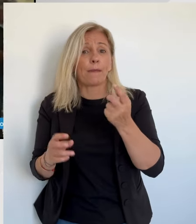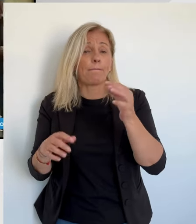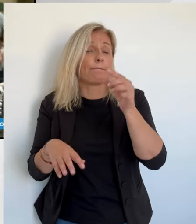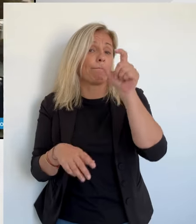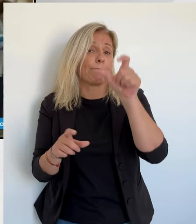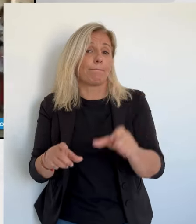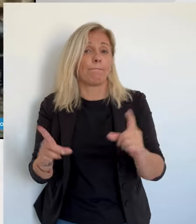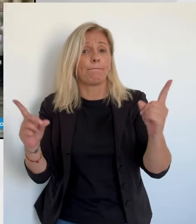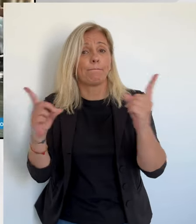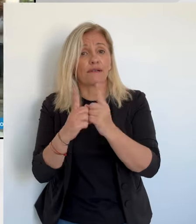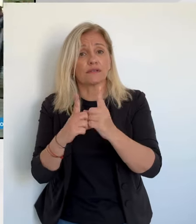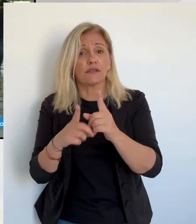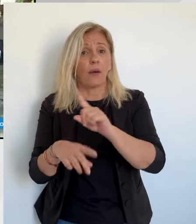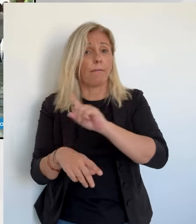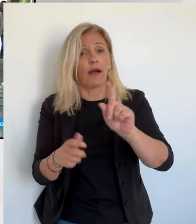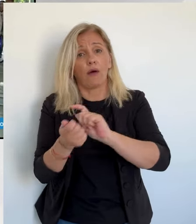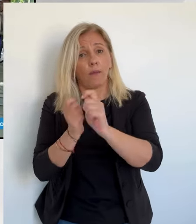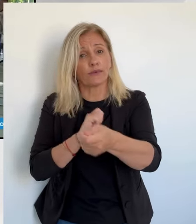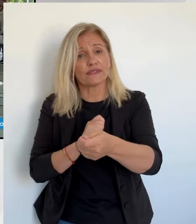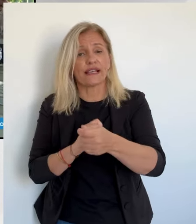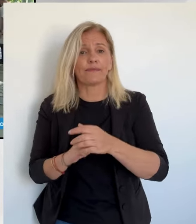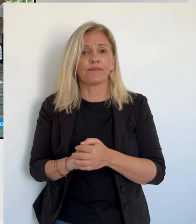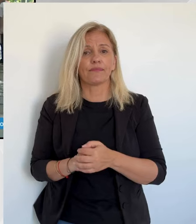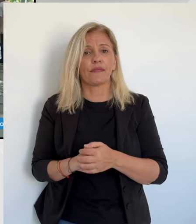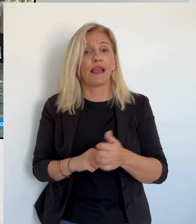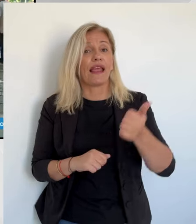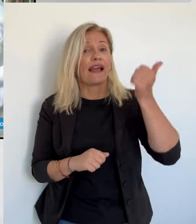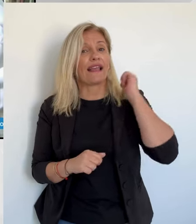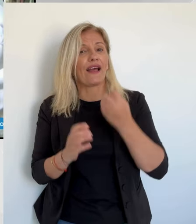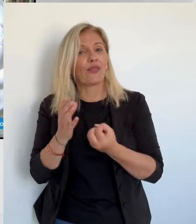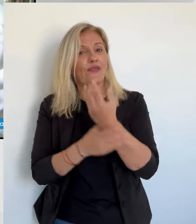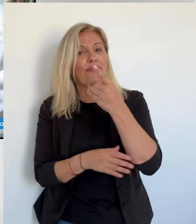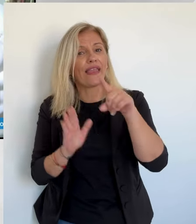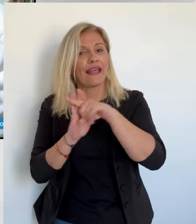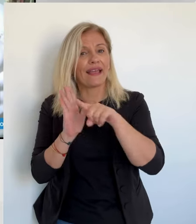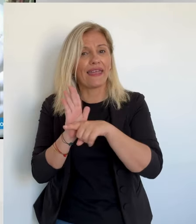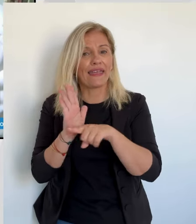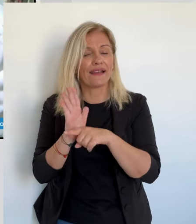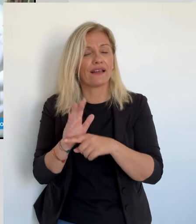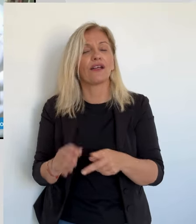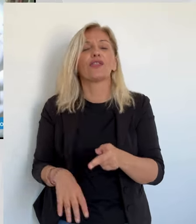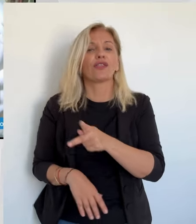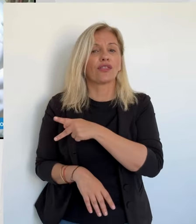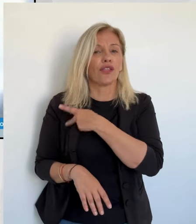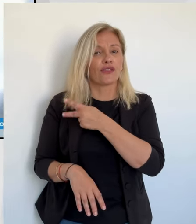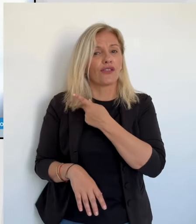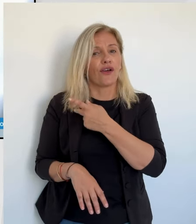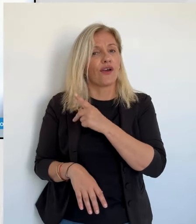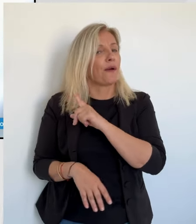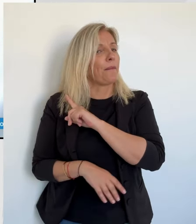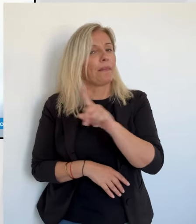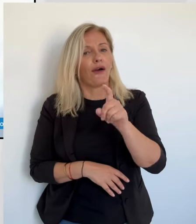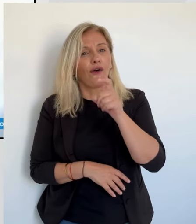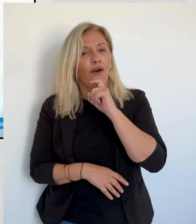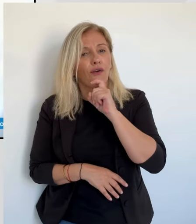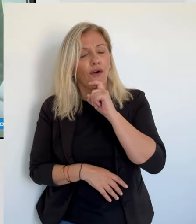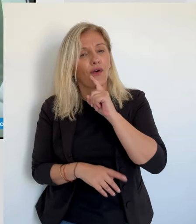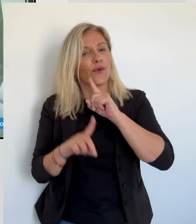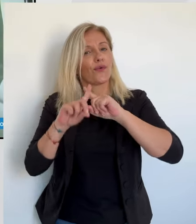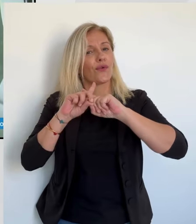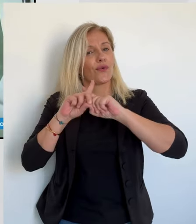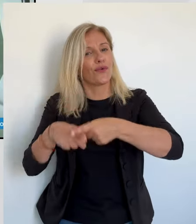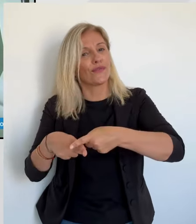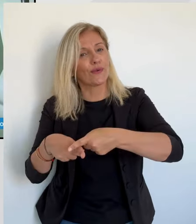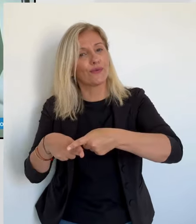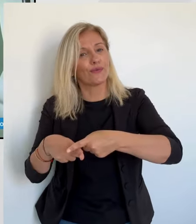cinquantaine de médecins du Grand Bastia et de la région de Portovesque avaient annoncé leur sortie, à compter du 1er octobre 2024, de la convention